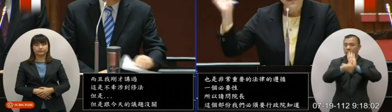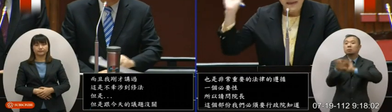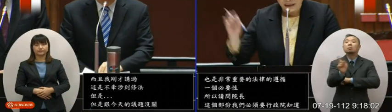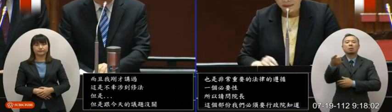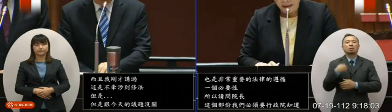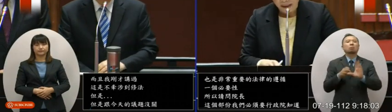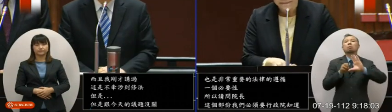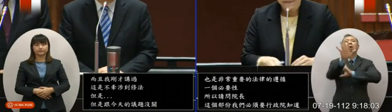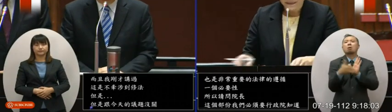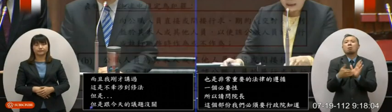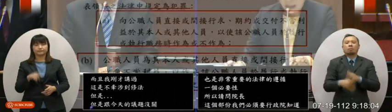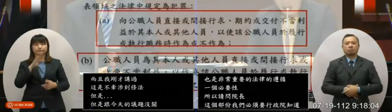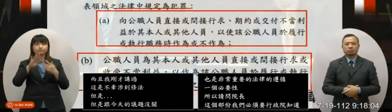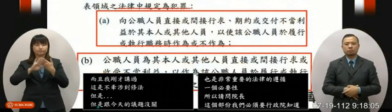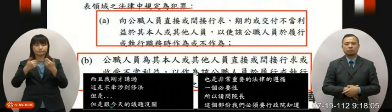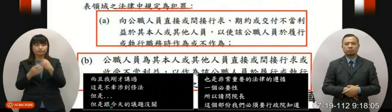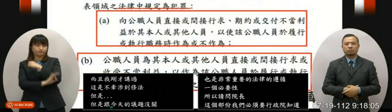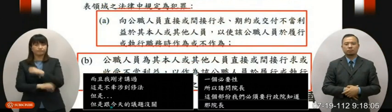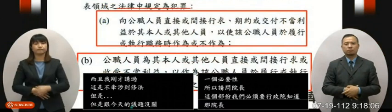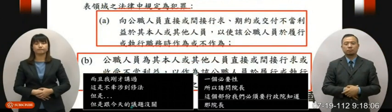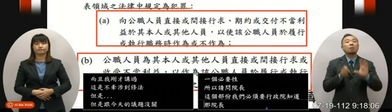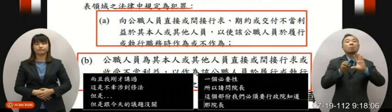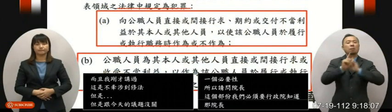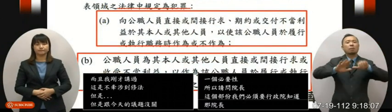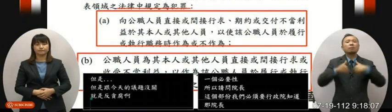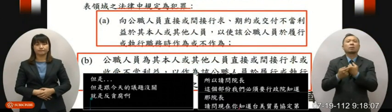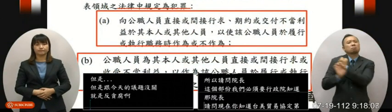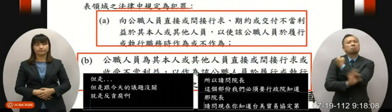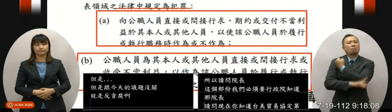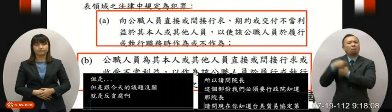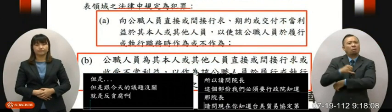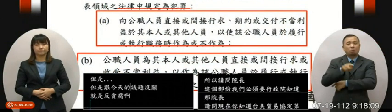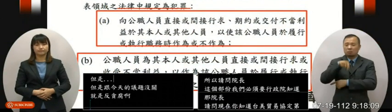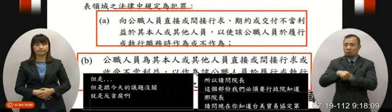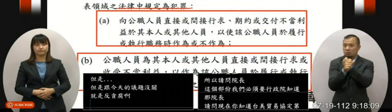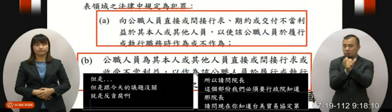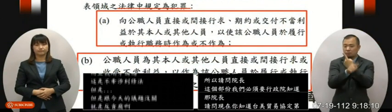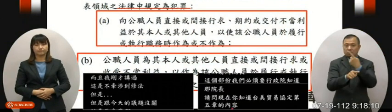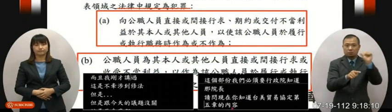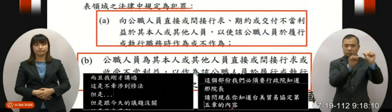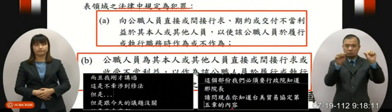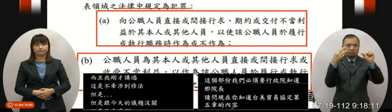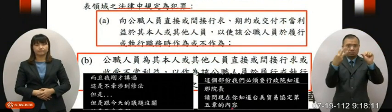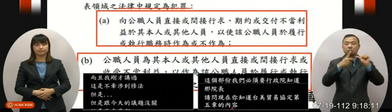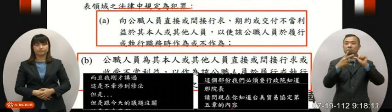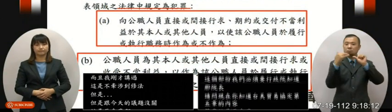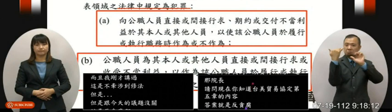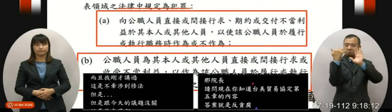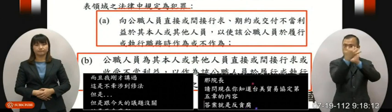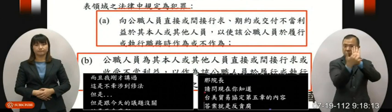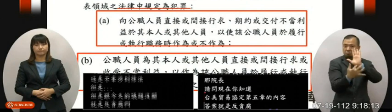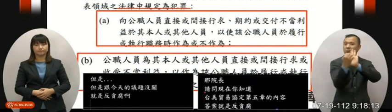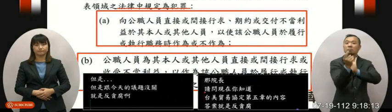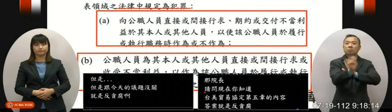吗答案就在一幕上面就是反贪物好那答案就是反贪物但是在第五章的这个53里面很明白的写出应